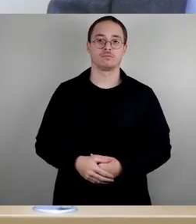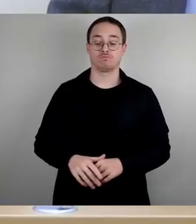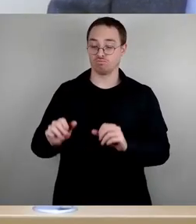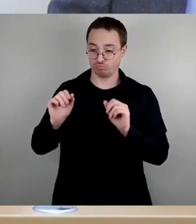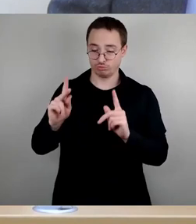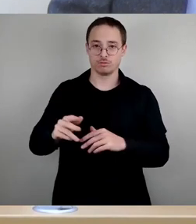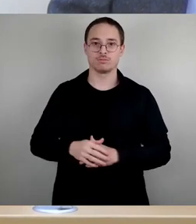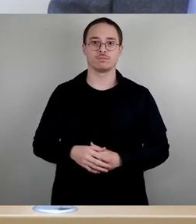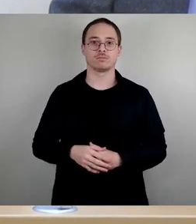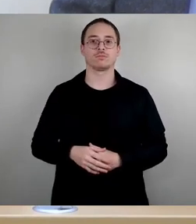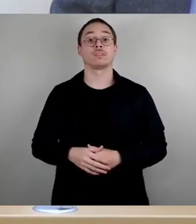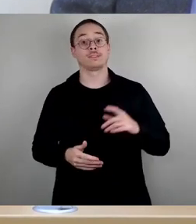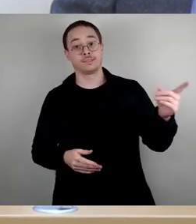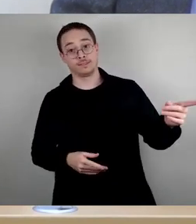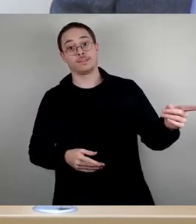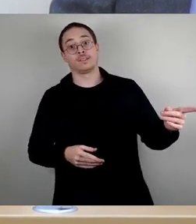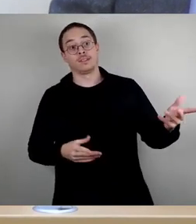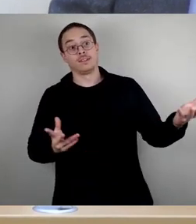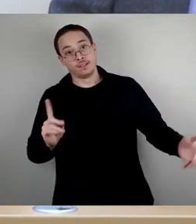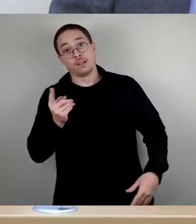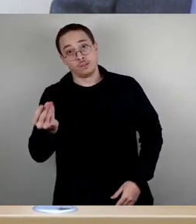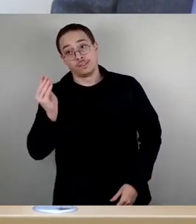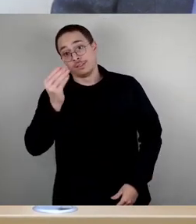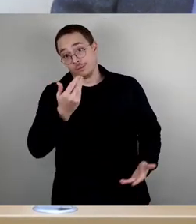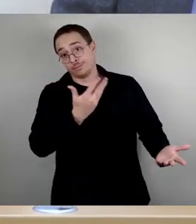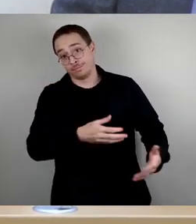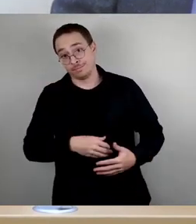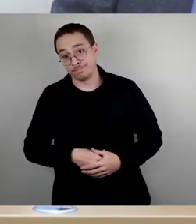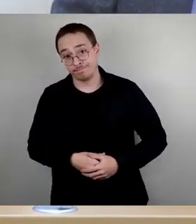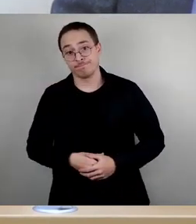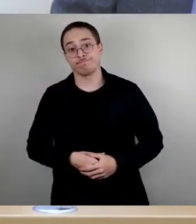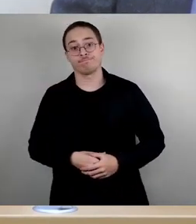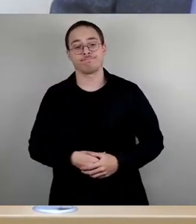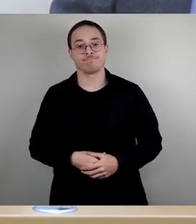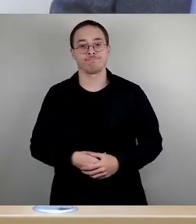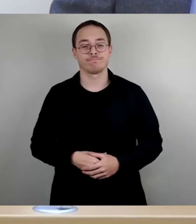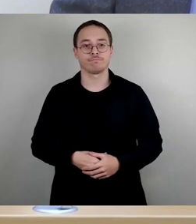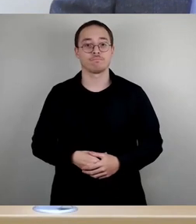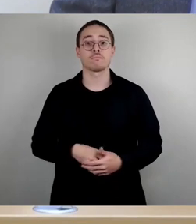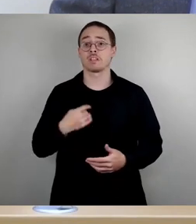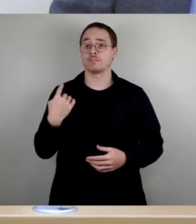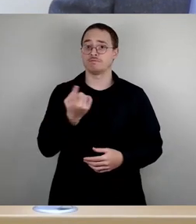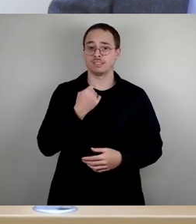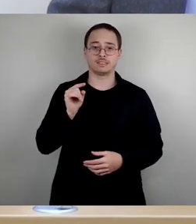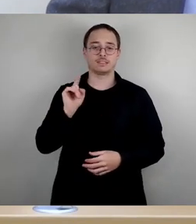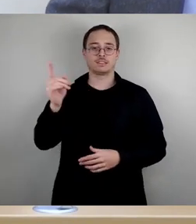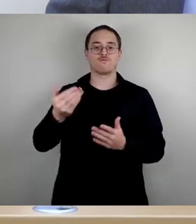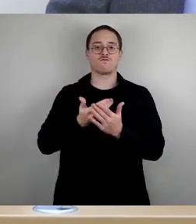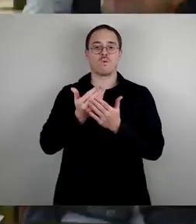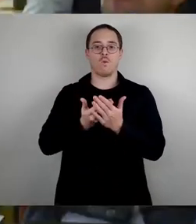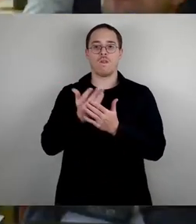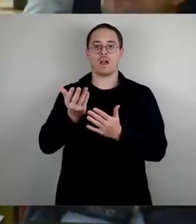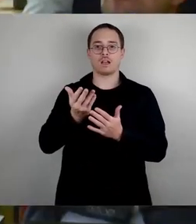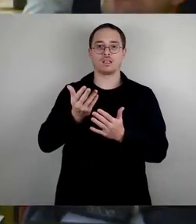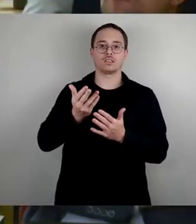Achso, auch noch, bitte, Herr Pinkert. Wir haben der Vorlage zugestimmt, obwohl wir die letzten Jahre immer dagegen